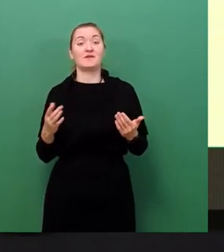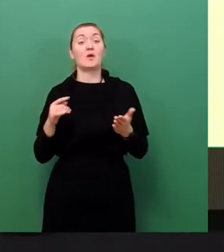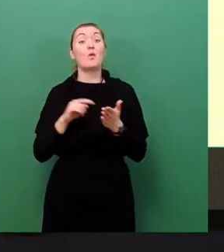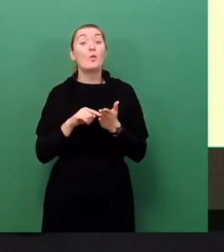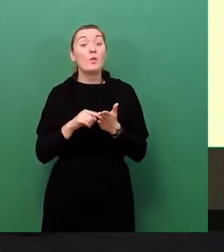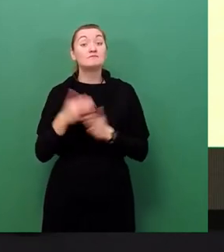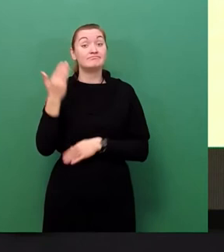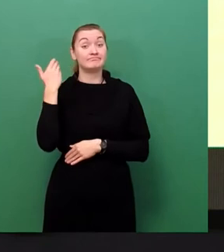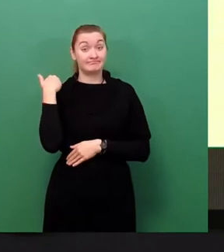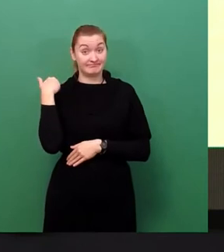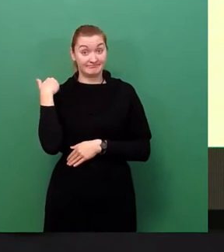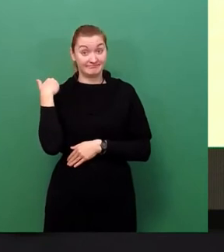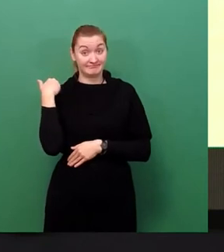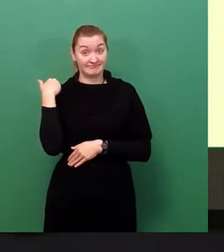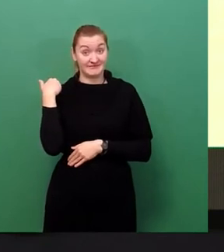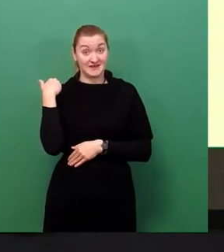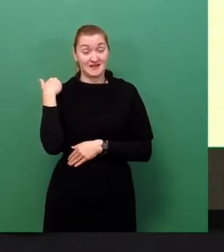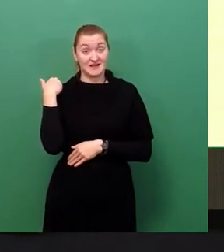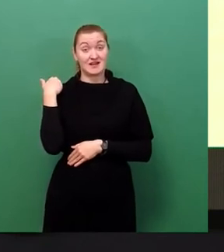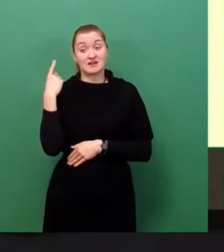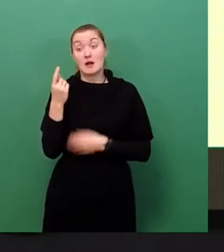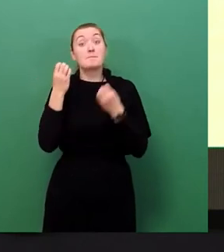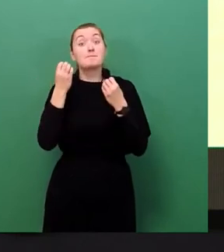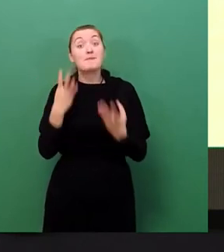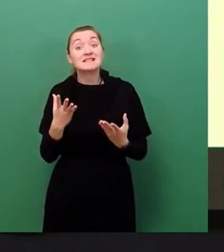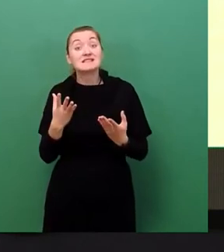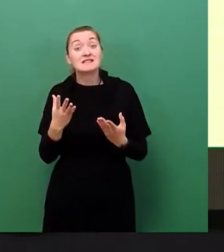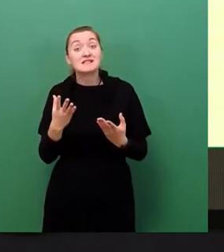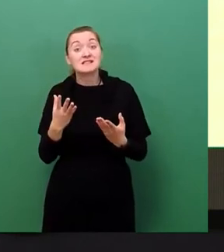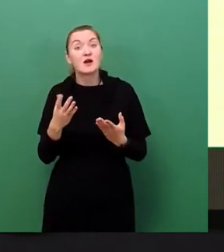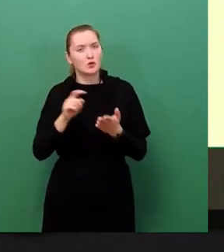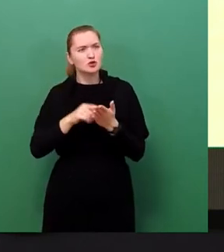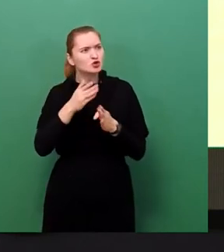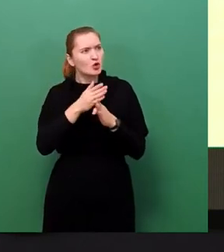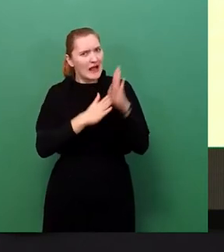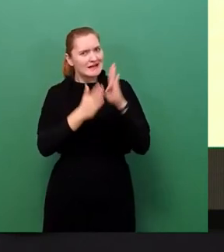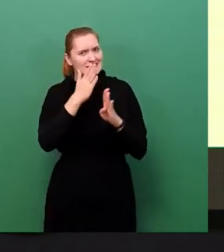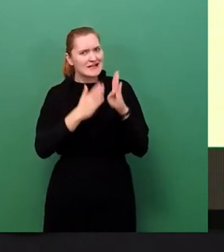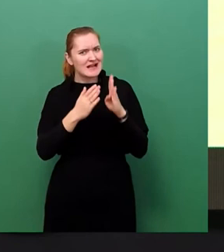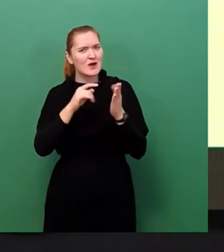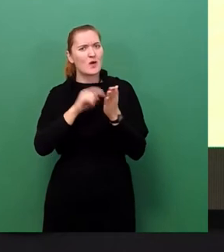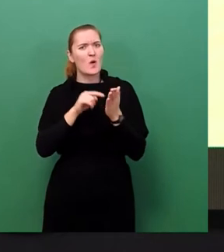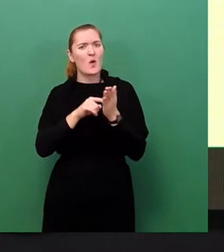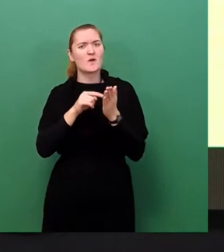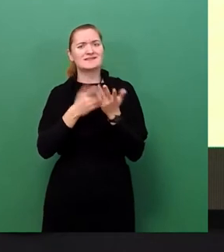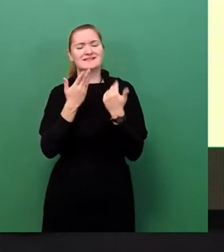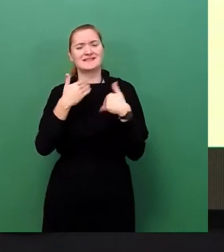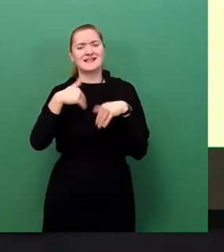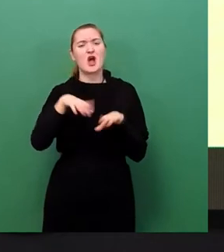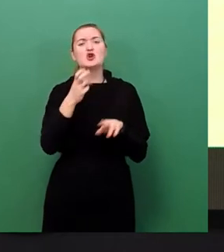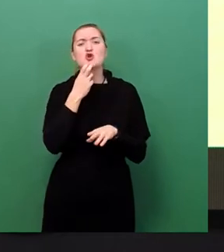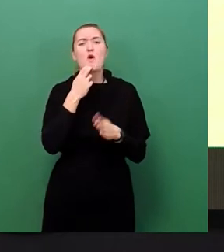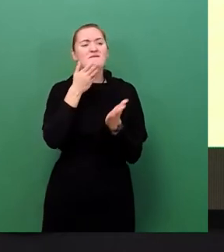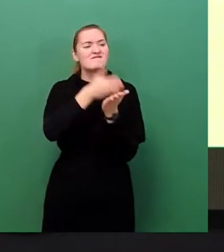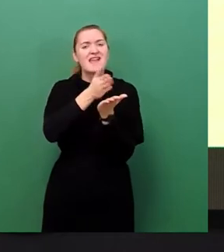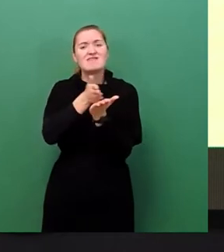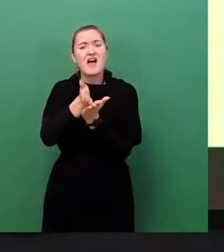der ist geschehen, weil, das wurde schon gesagt, weil die Verteilung des Stroms nicht geklappt hat, nicht